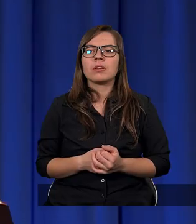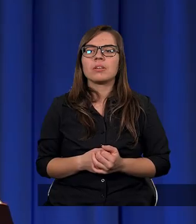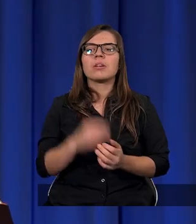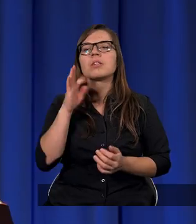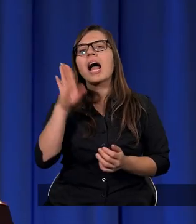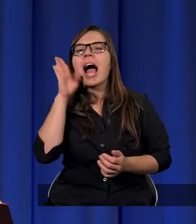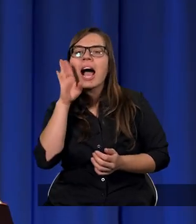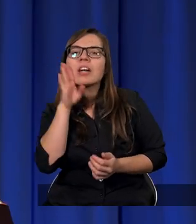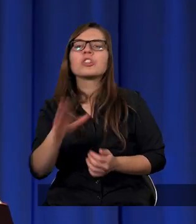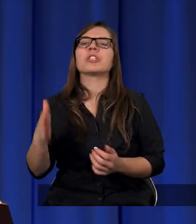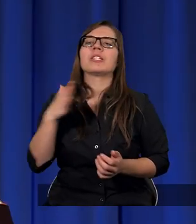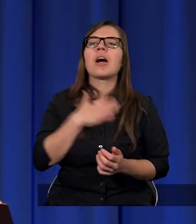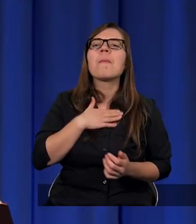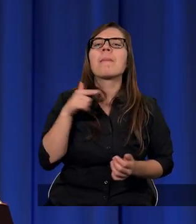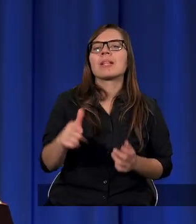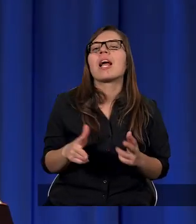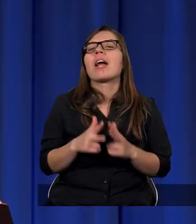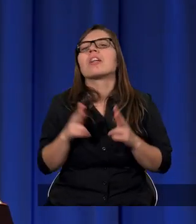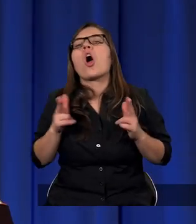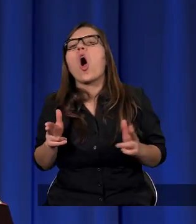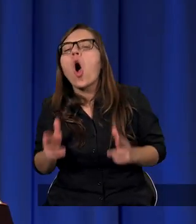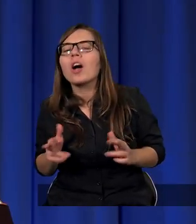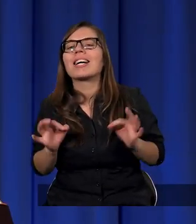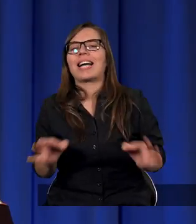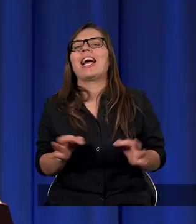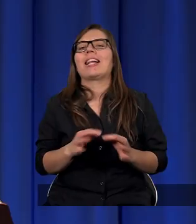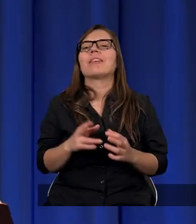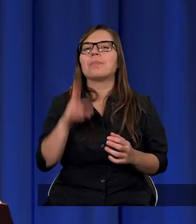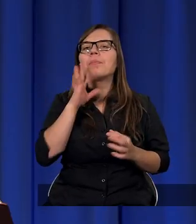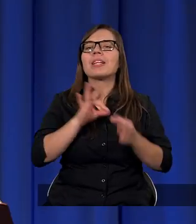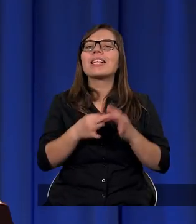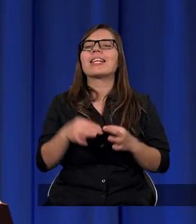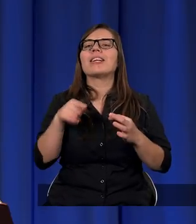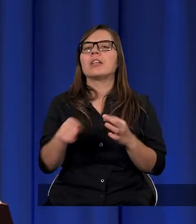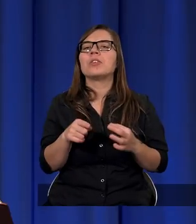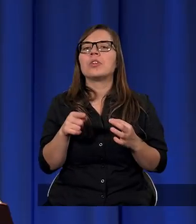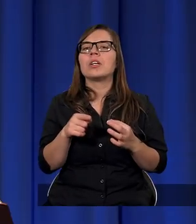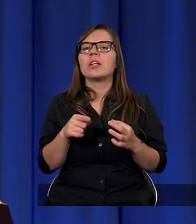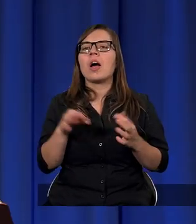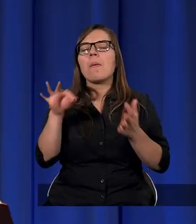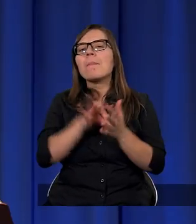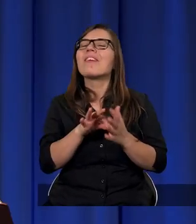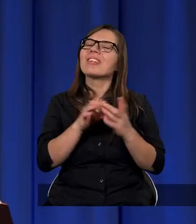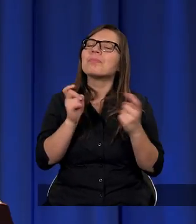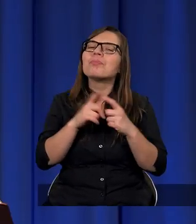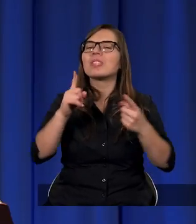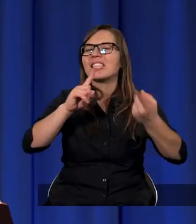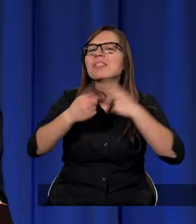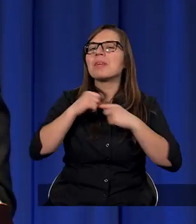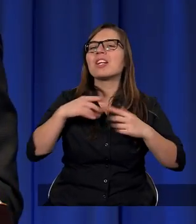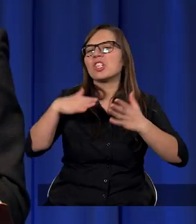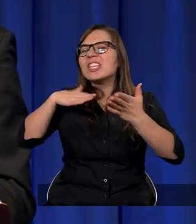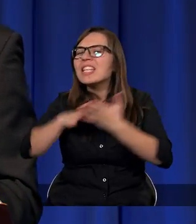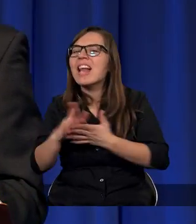Także mamy ten okres, gdzie już zmienia się jakby ten kurs w naszym Kościele, że już